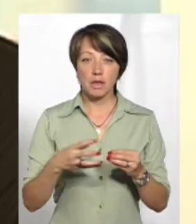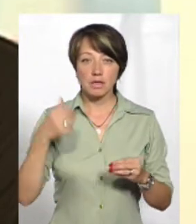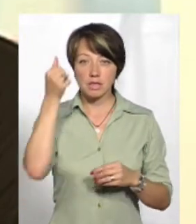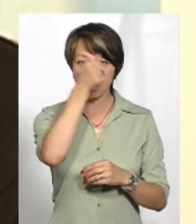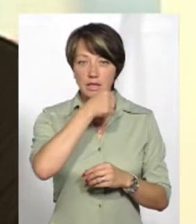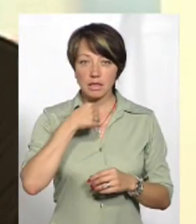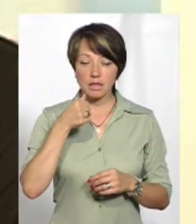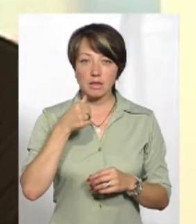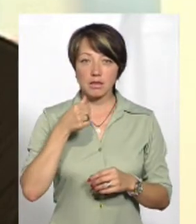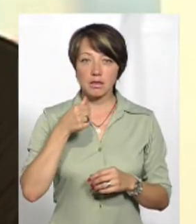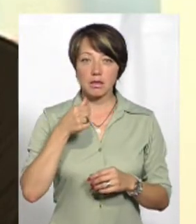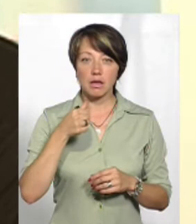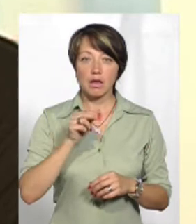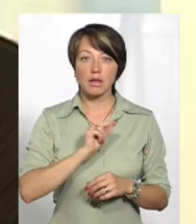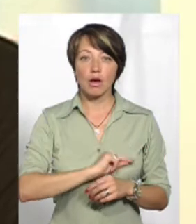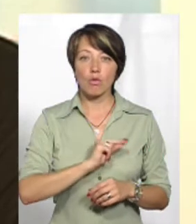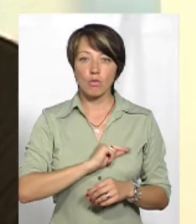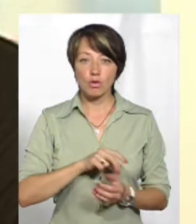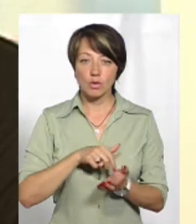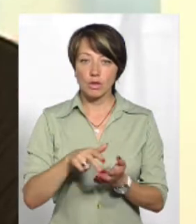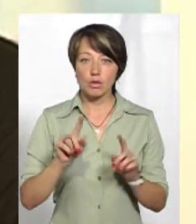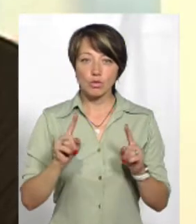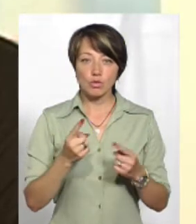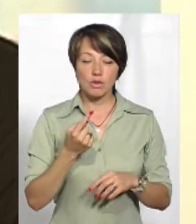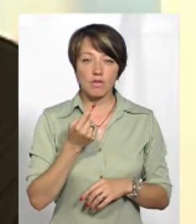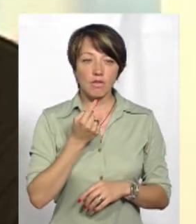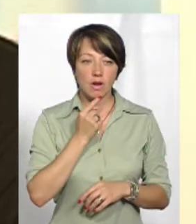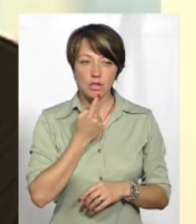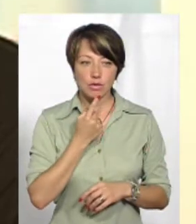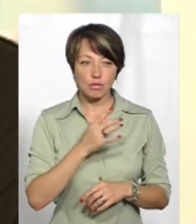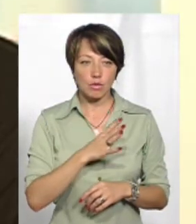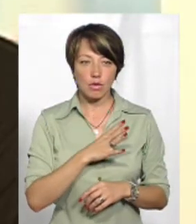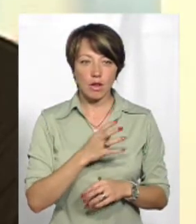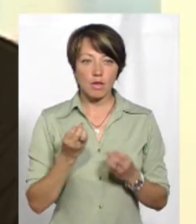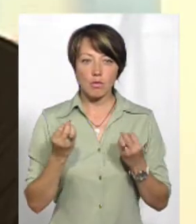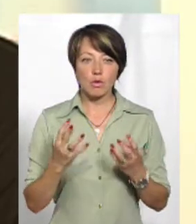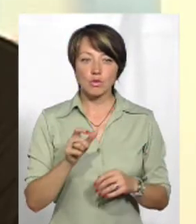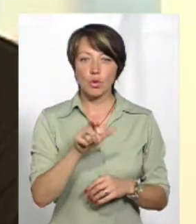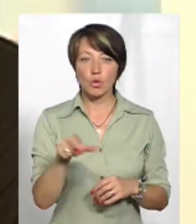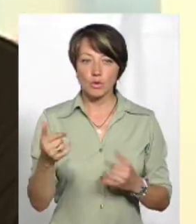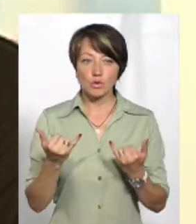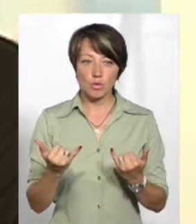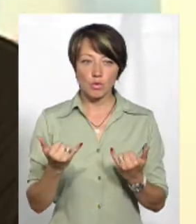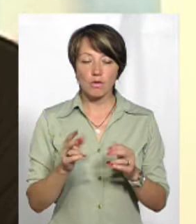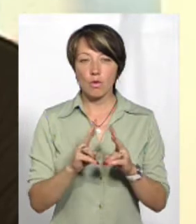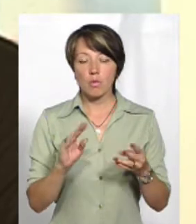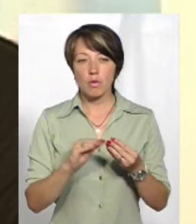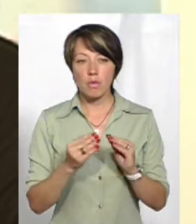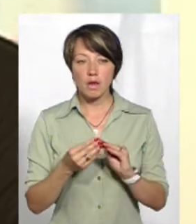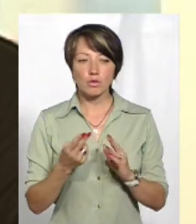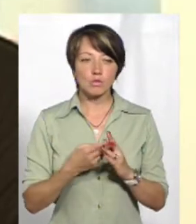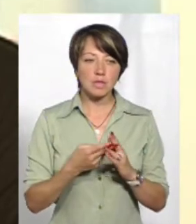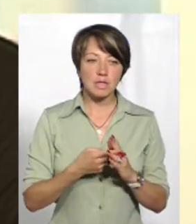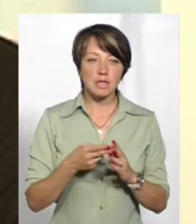рік на роботу було йти дуже важко. Тому що не йшли просто люди, от як сьогодні. В кого проблеми